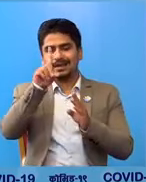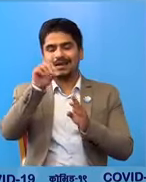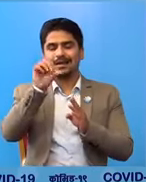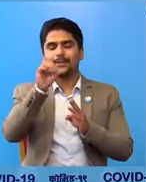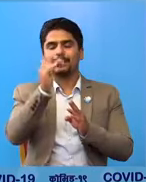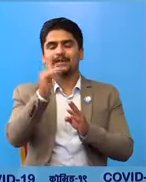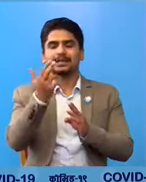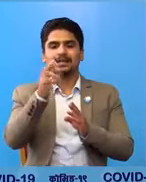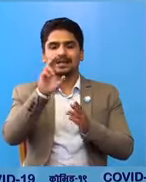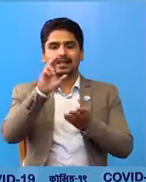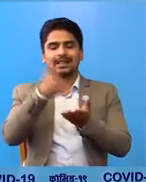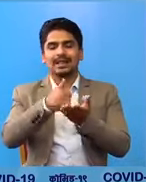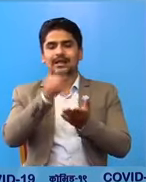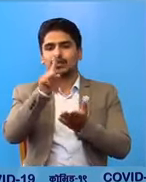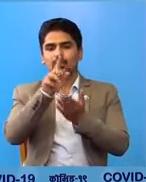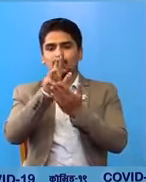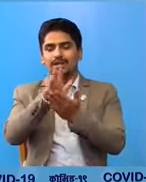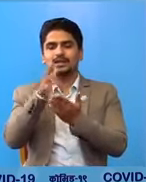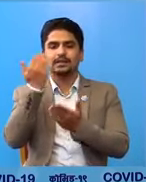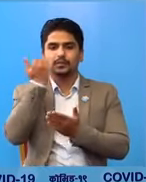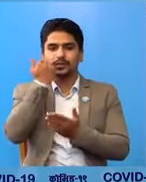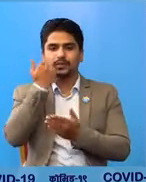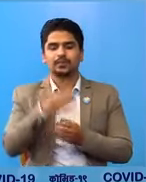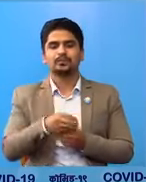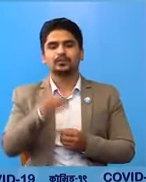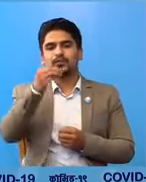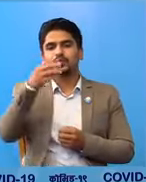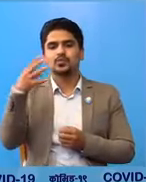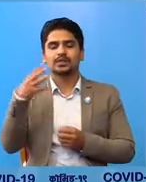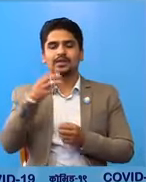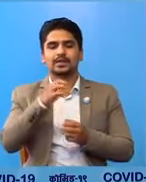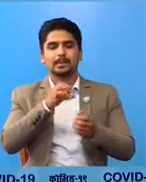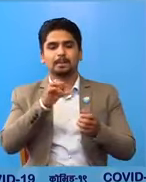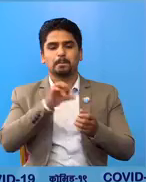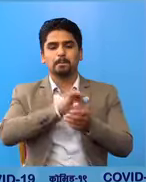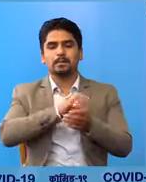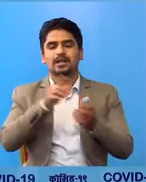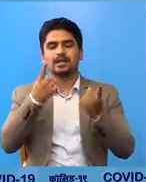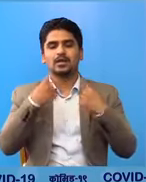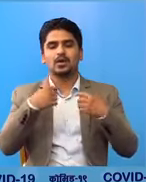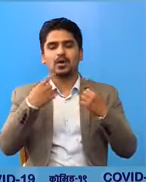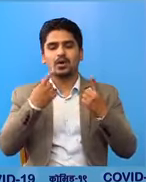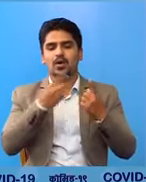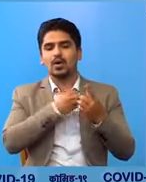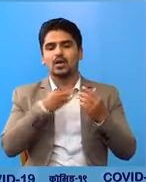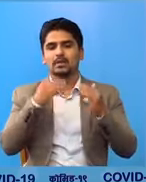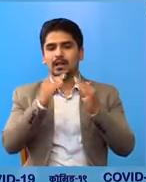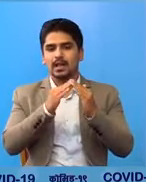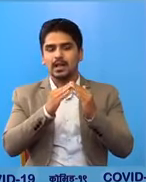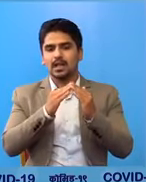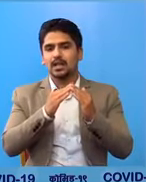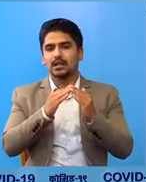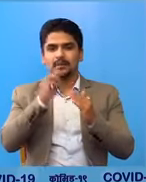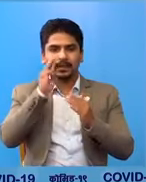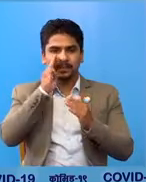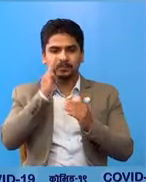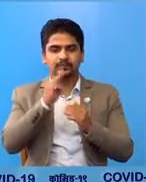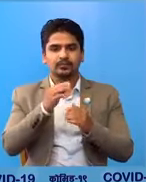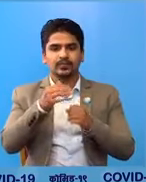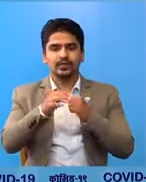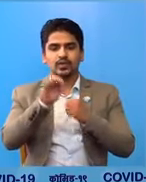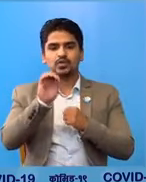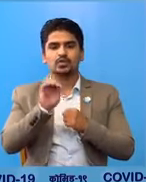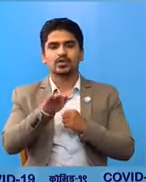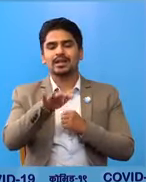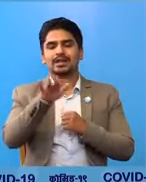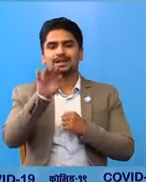दांका 19 जना पुरुष, शुर्खेत प्रादेशिक अस्पताल सुर्खेत परयोक्साला मा सल्यन